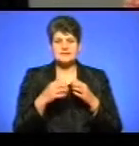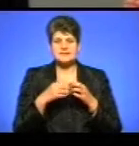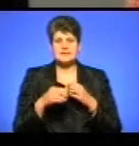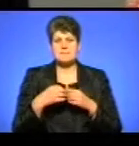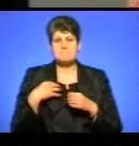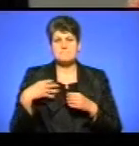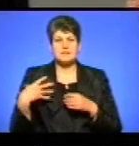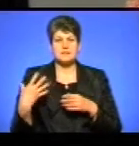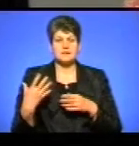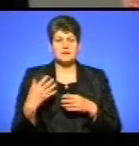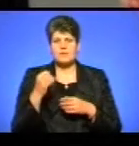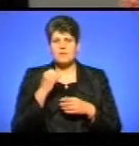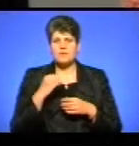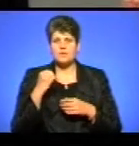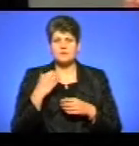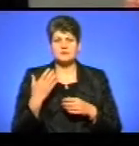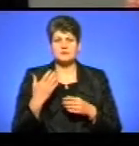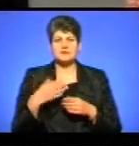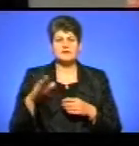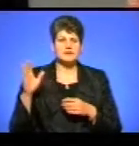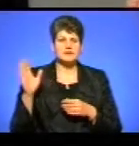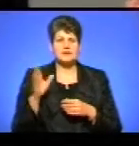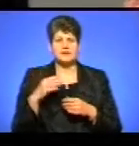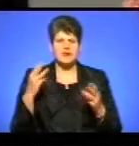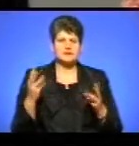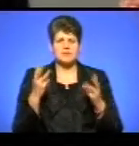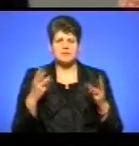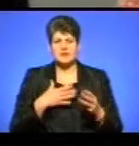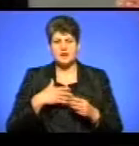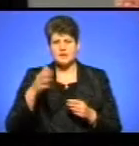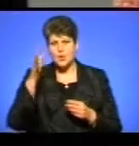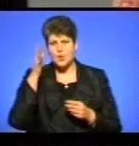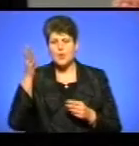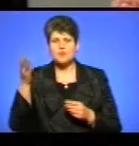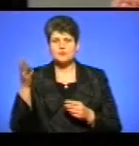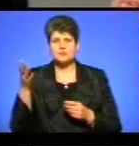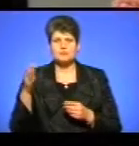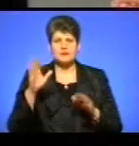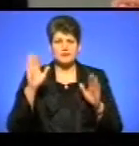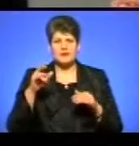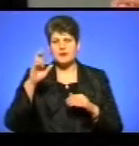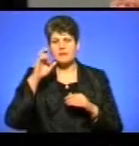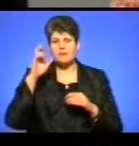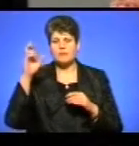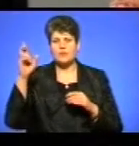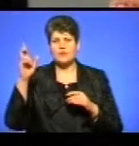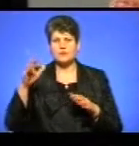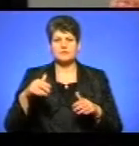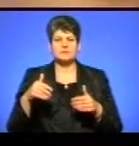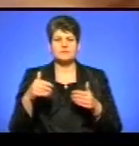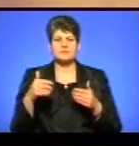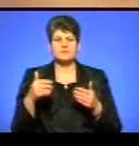морозів, і кохання. Нехай спопиляє наш розум, і хай Бог від блажайства нас